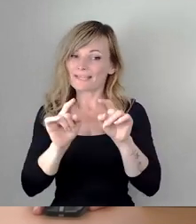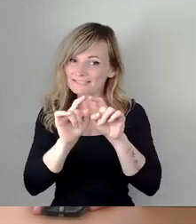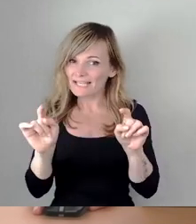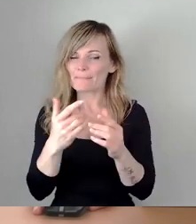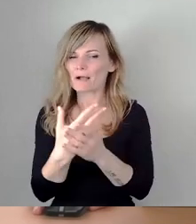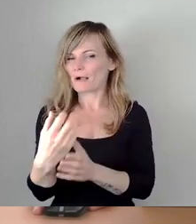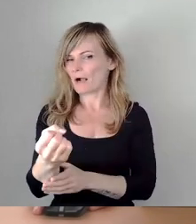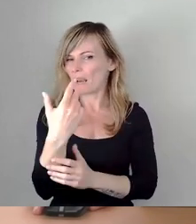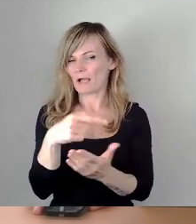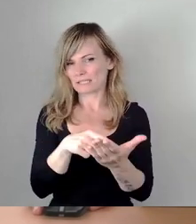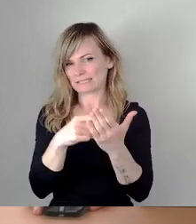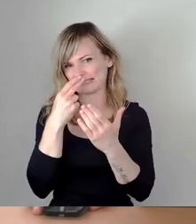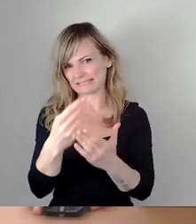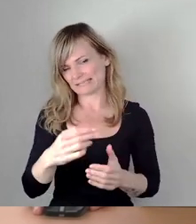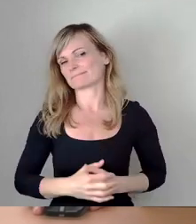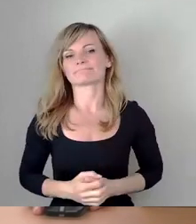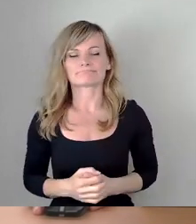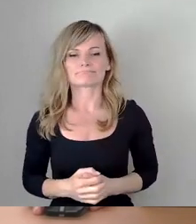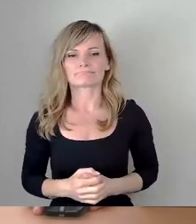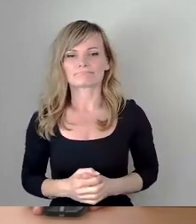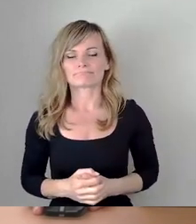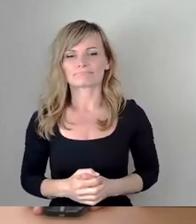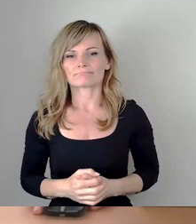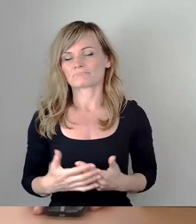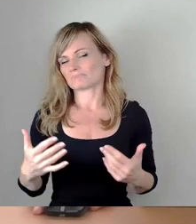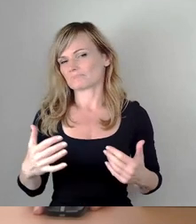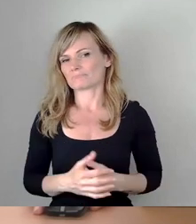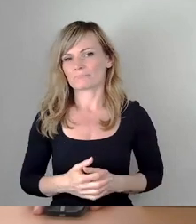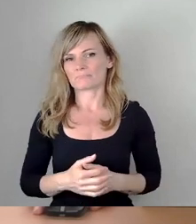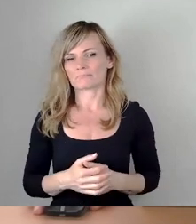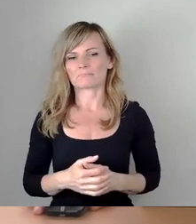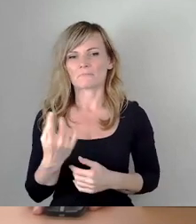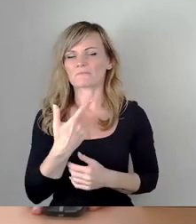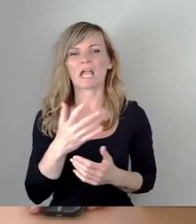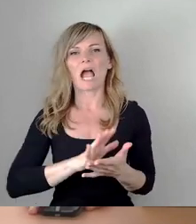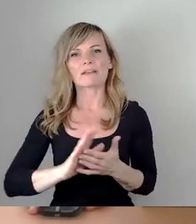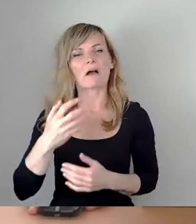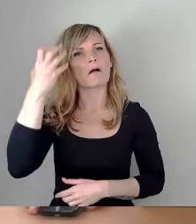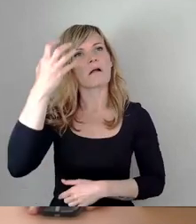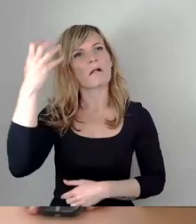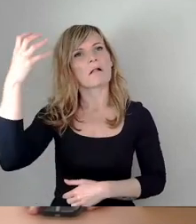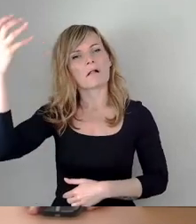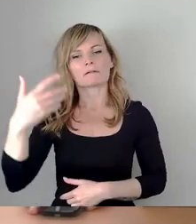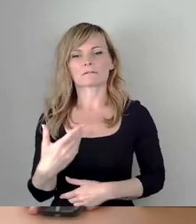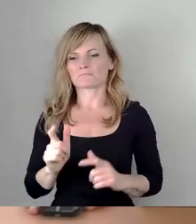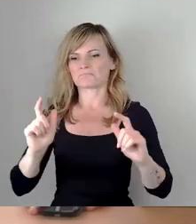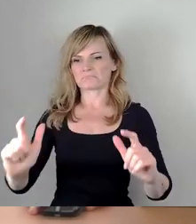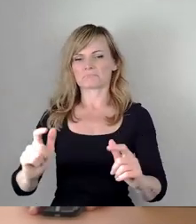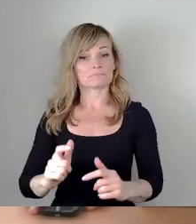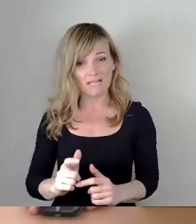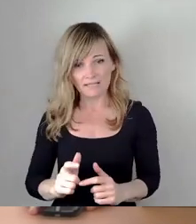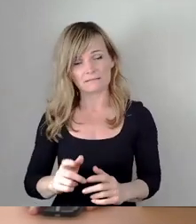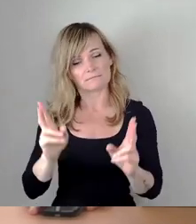verstehen. Wir haben uns keine, sagen wir mal, Wolkenkuckucksheim aufgemacht, sondern wir haben Projekte in den Mittelpunkt unserer Buga